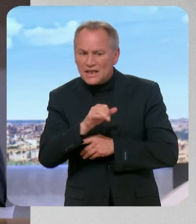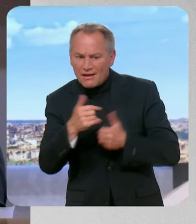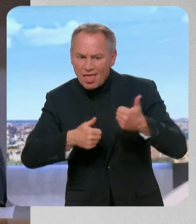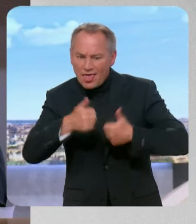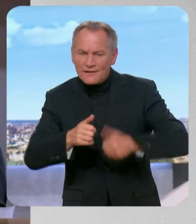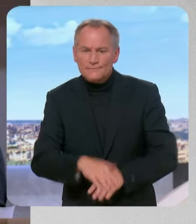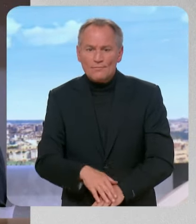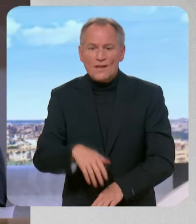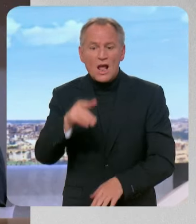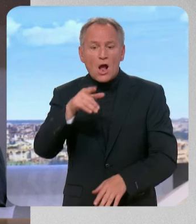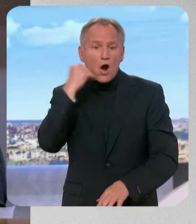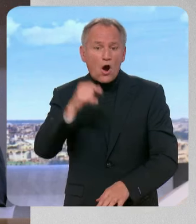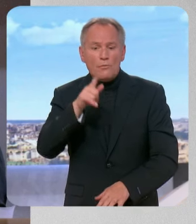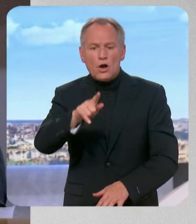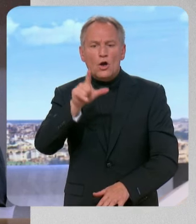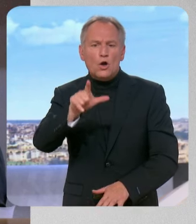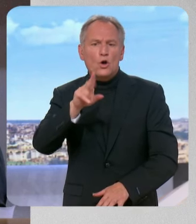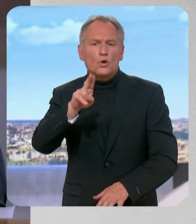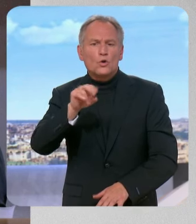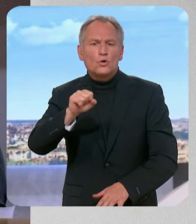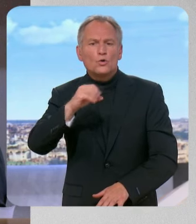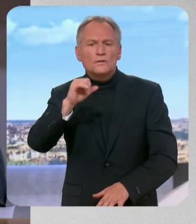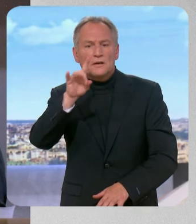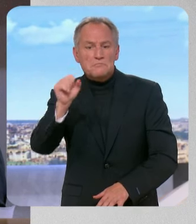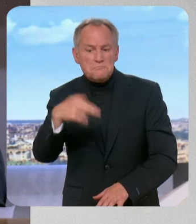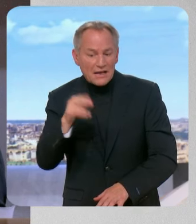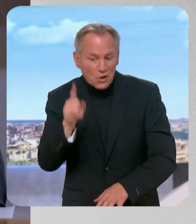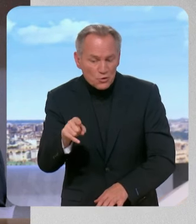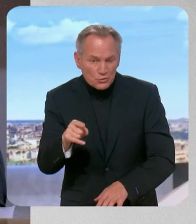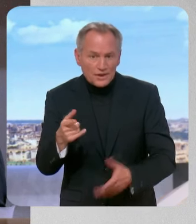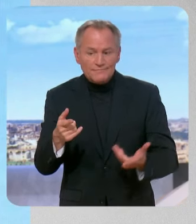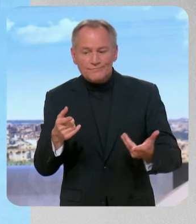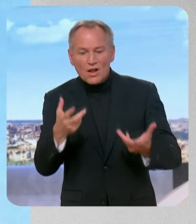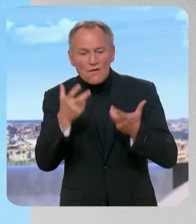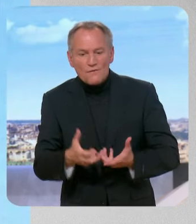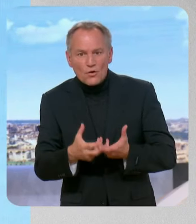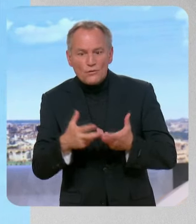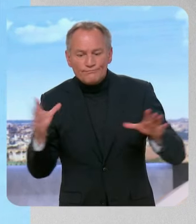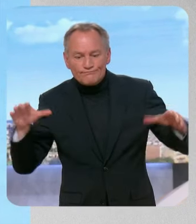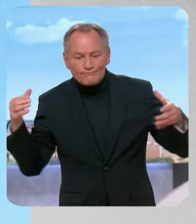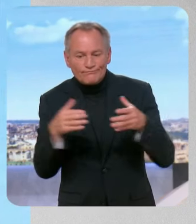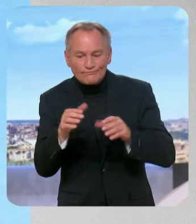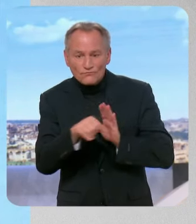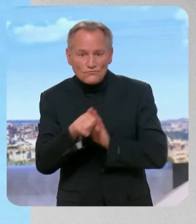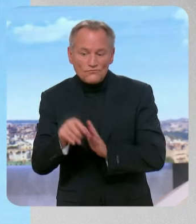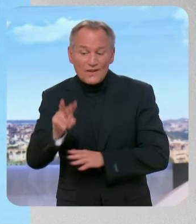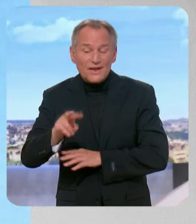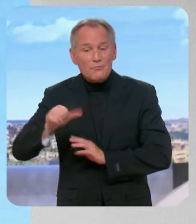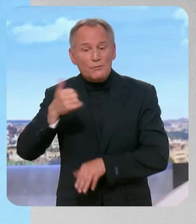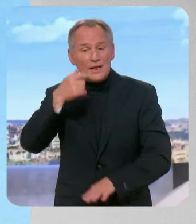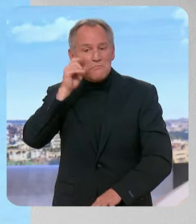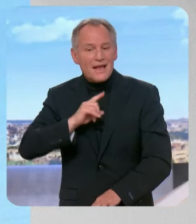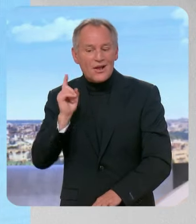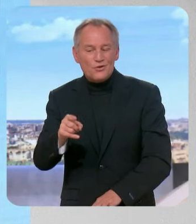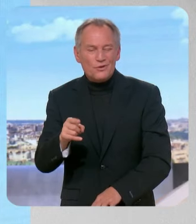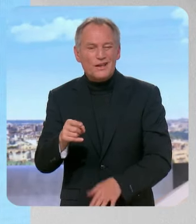Si c'est pour faire l'union de la gauche, ce qui lui est arrivé de désolant, le 1er mai, où il a été pris à partie, montre que c'est